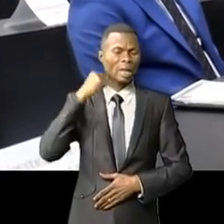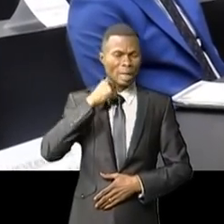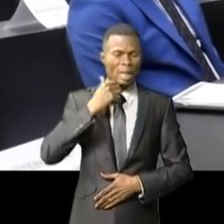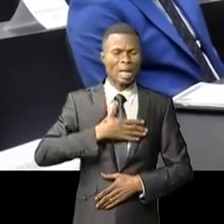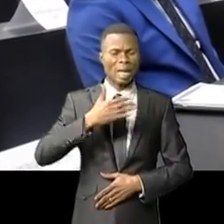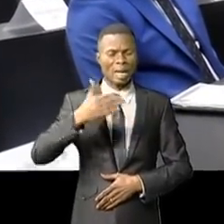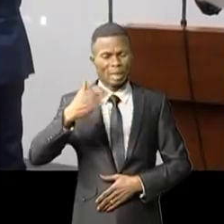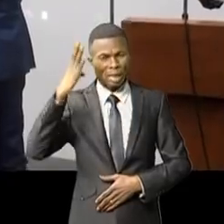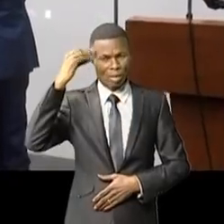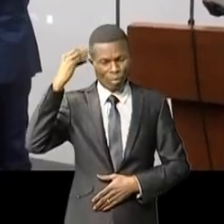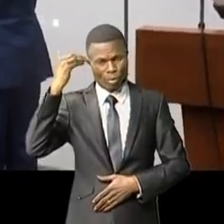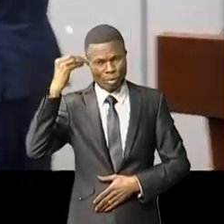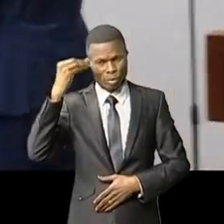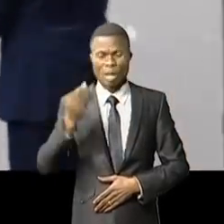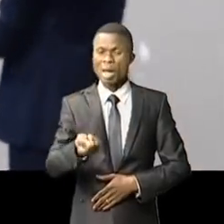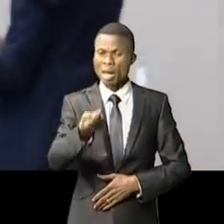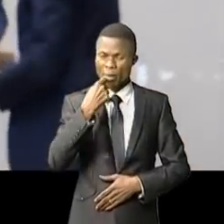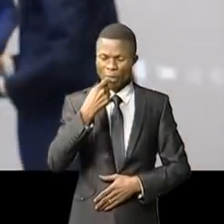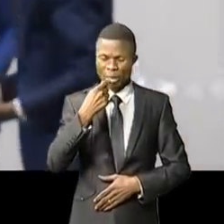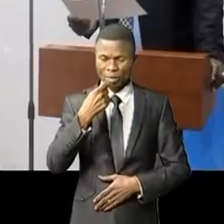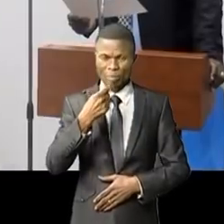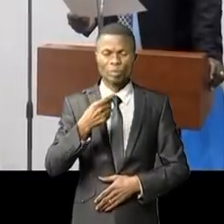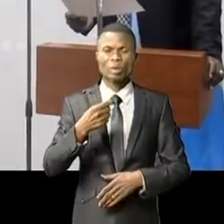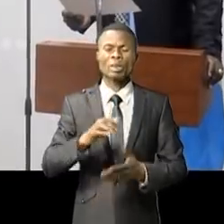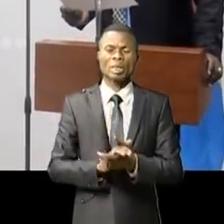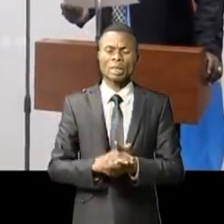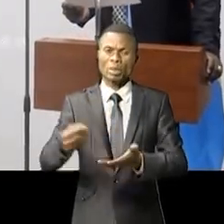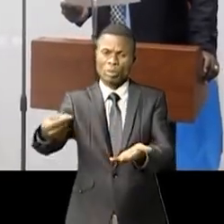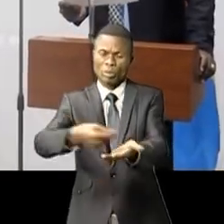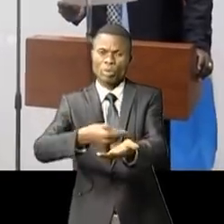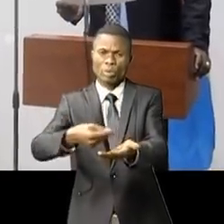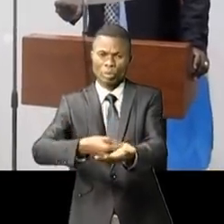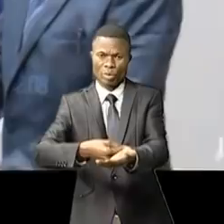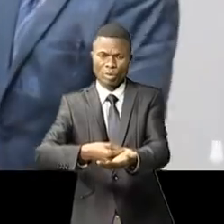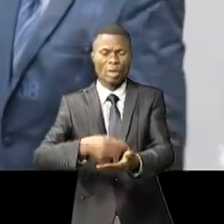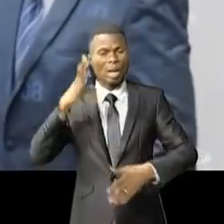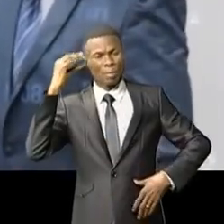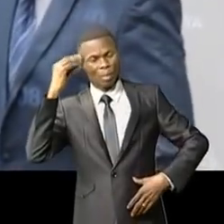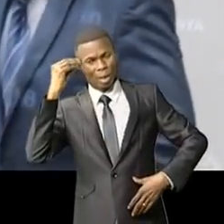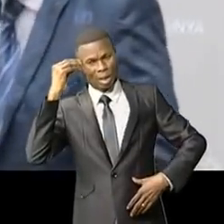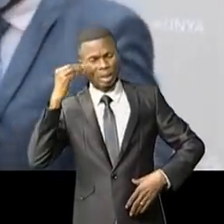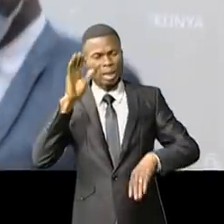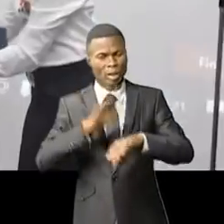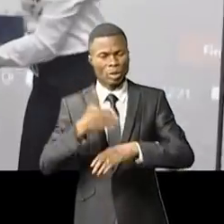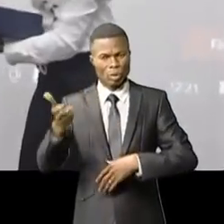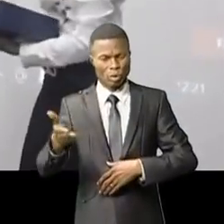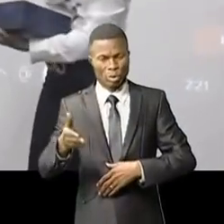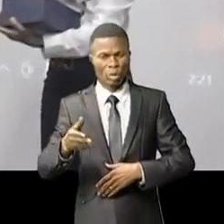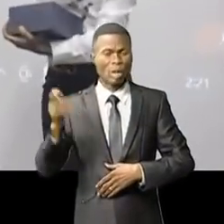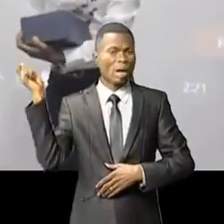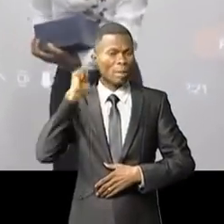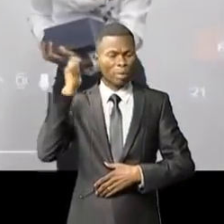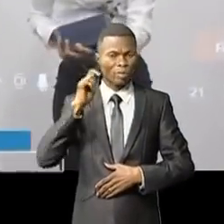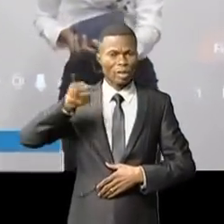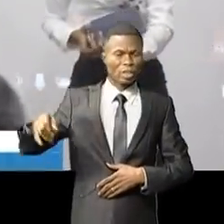alors une expérience de la dernière chance, celle de transfuser le sang des patients survécu ou malades. Le professeur Jean